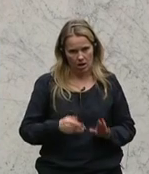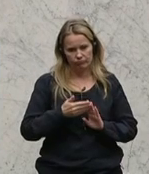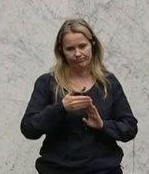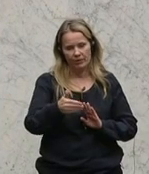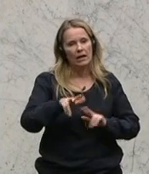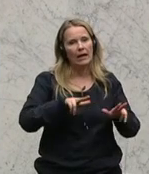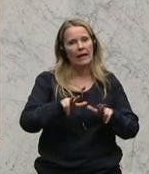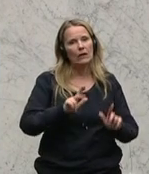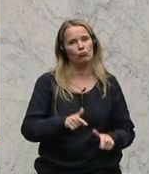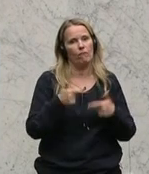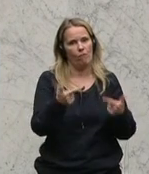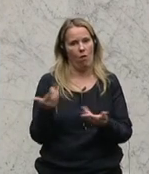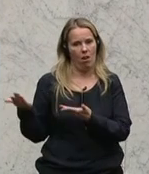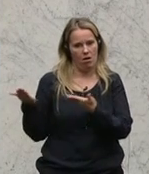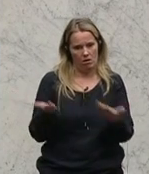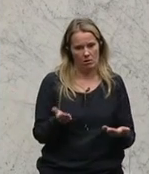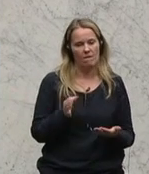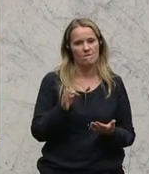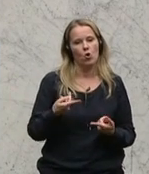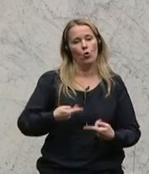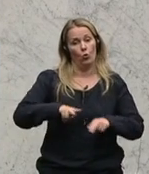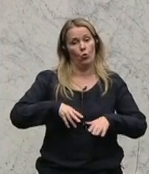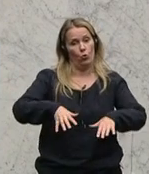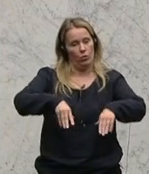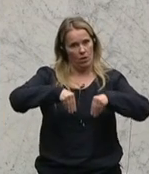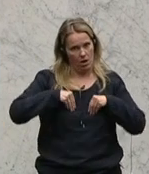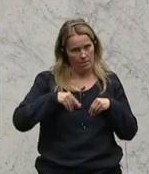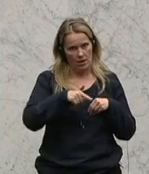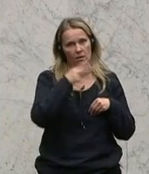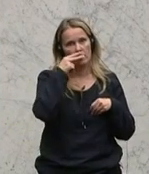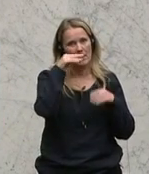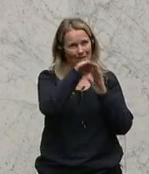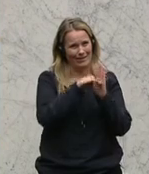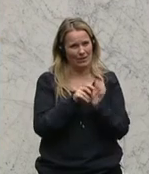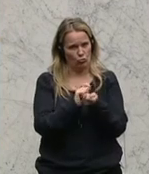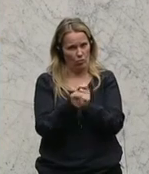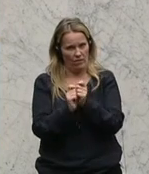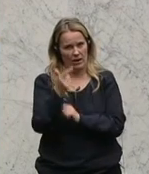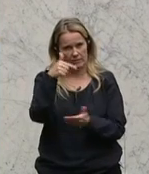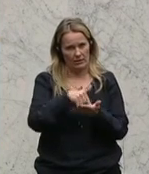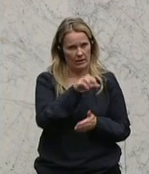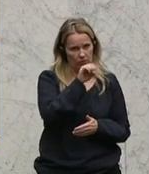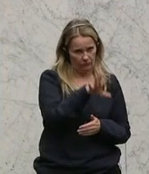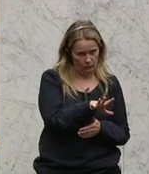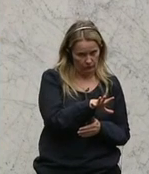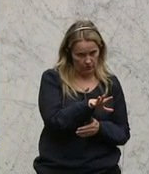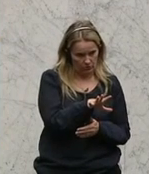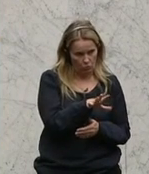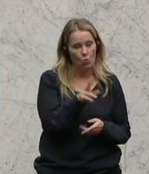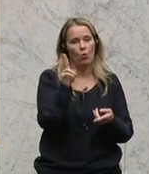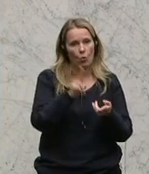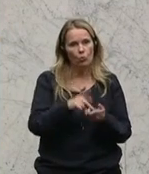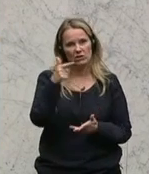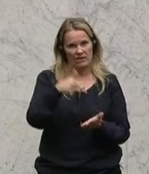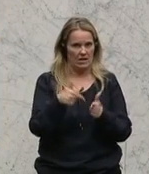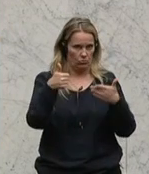Regierungsvorlage zuzuleiten, die eine Rücknahme der Tabakgesetznovellen 2015 und